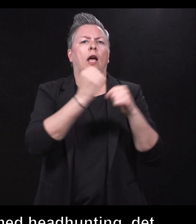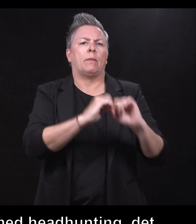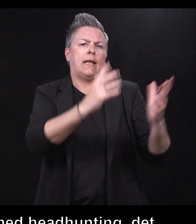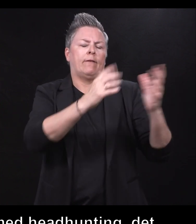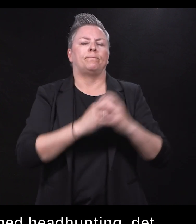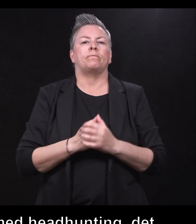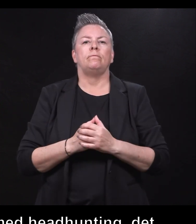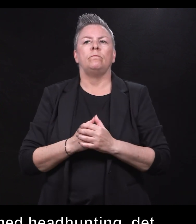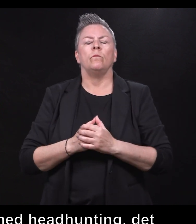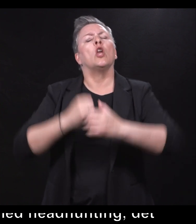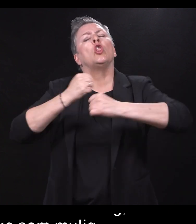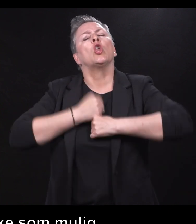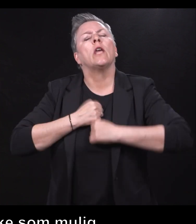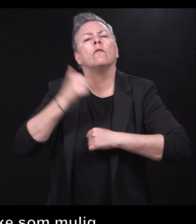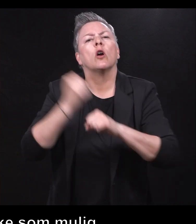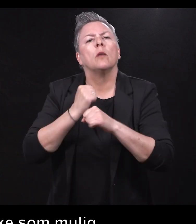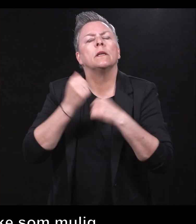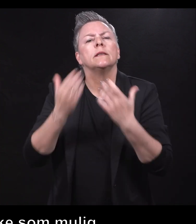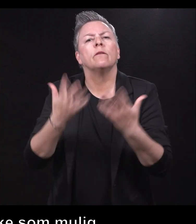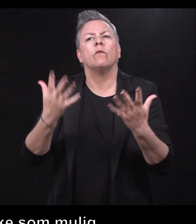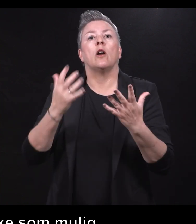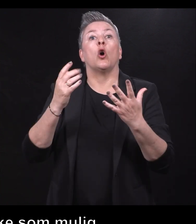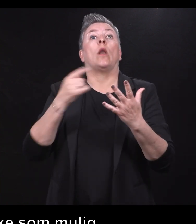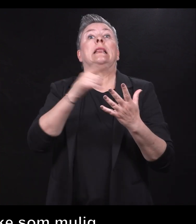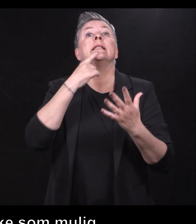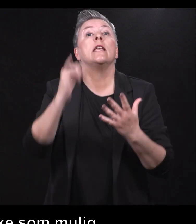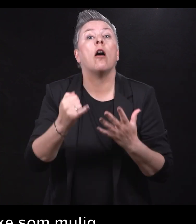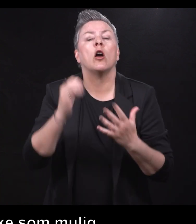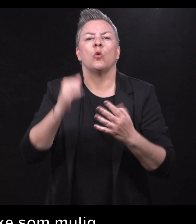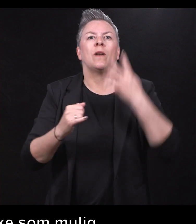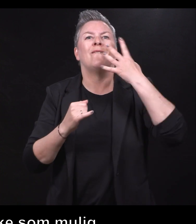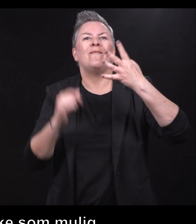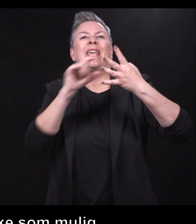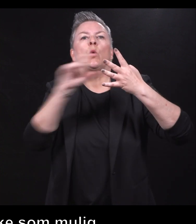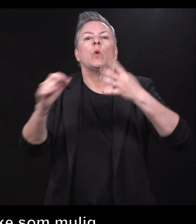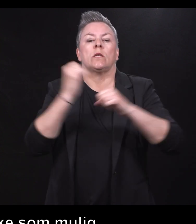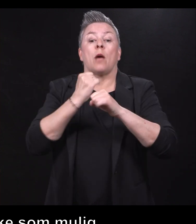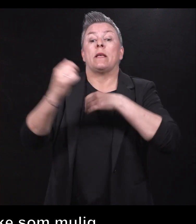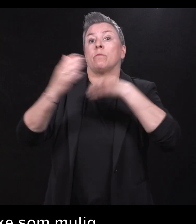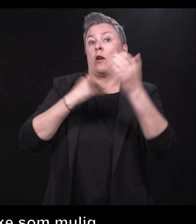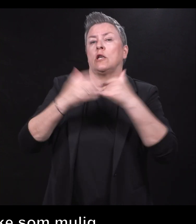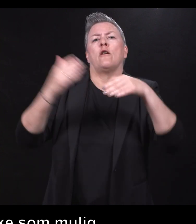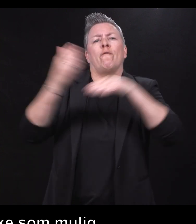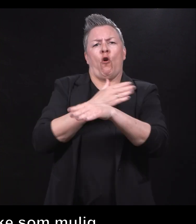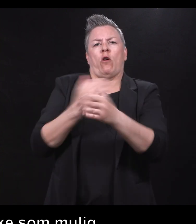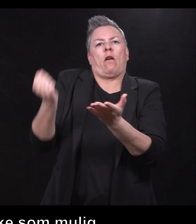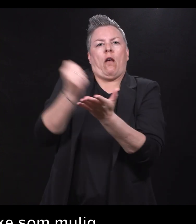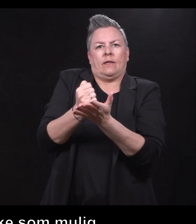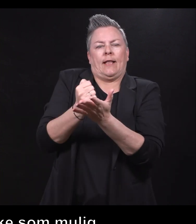arbeidsgiver, hvis jeg hørte at sier ja til dette, det er at det er fire ukers arbeidspraksis før det blir en ansettelse.